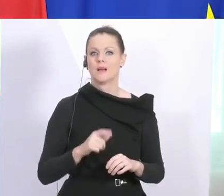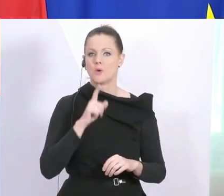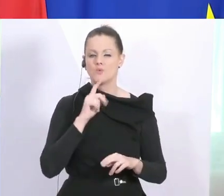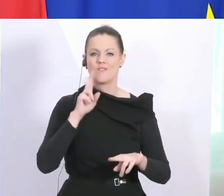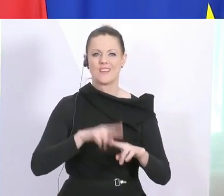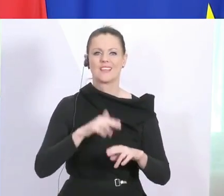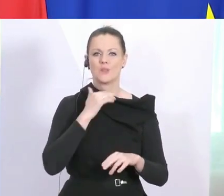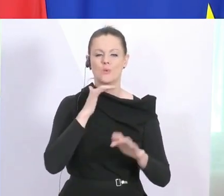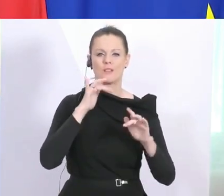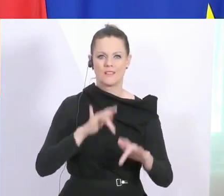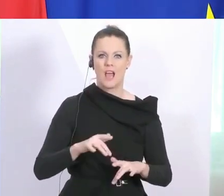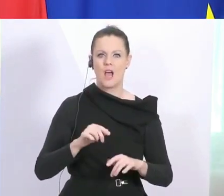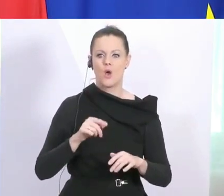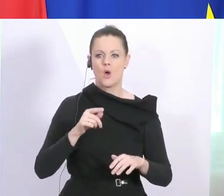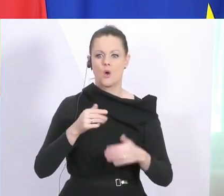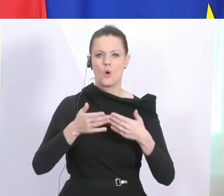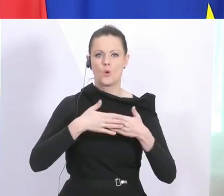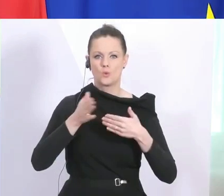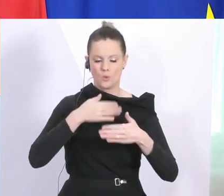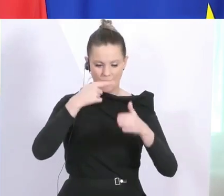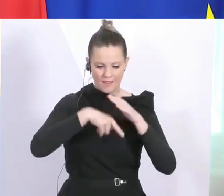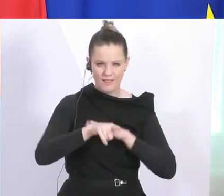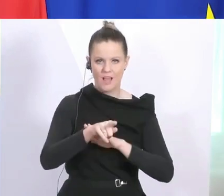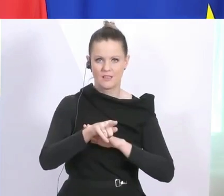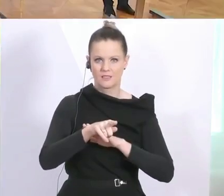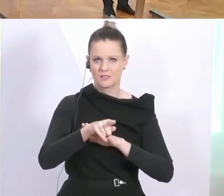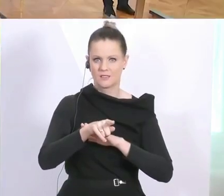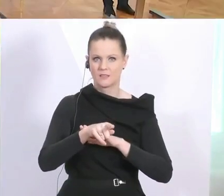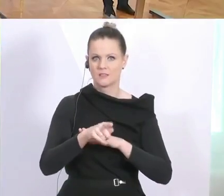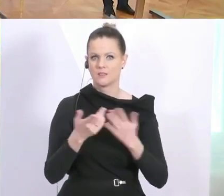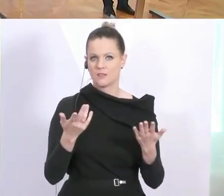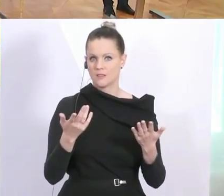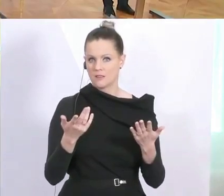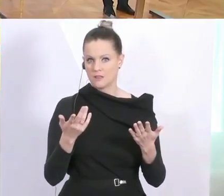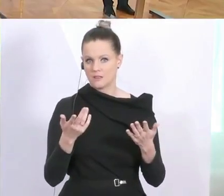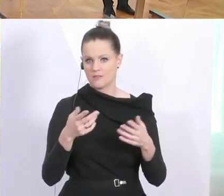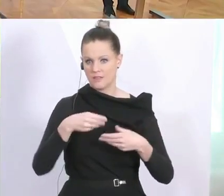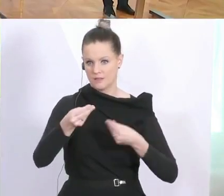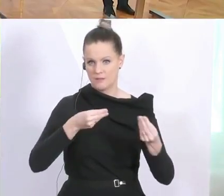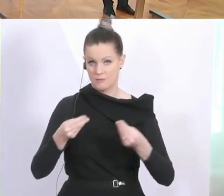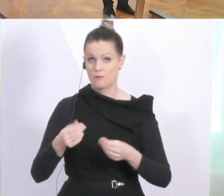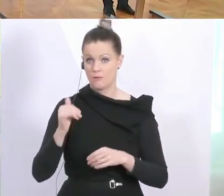gibt und vor der Tür verteilt wird. Aber eine staatliche Pflicht ist es in den Supermärkten zu tragen? Ja, natürlich.